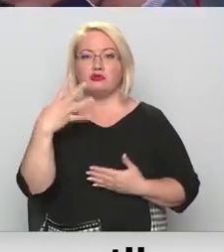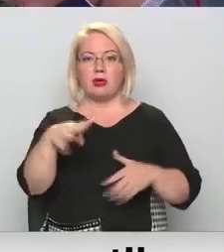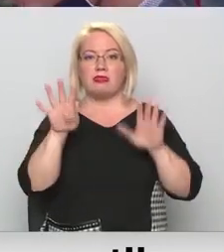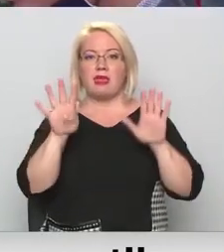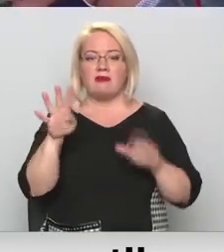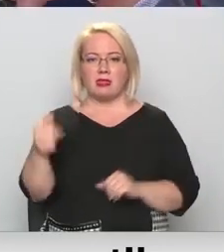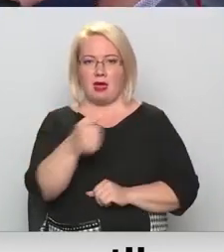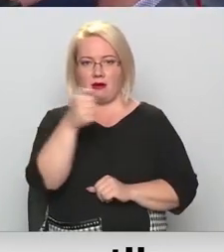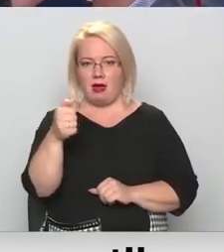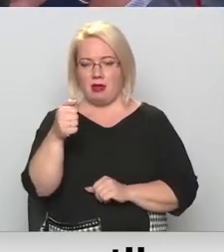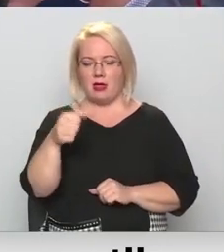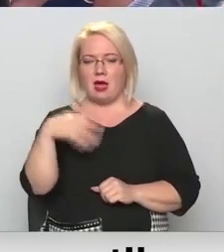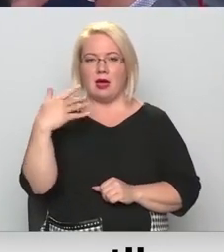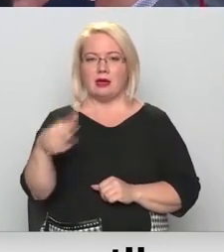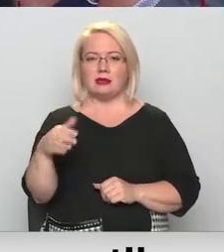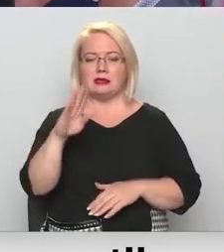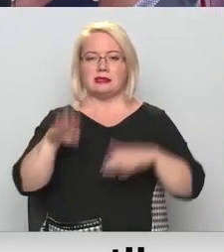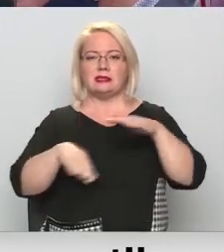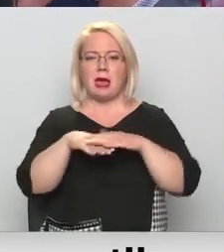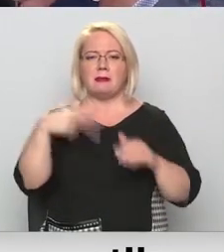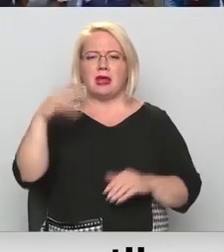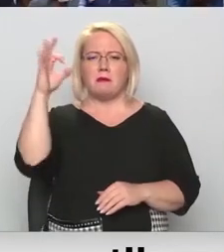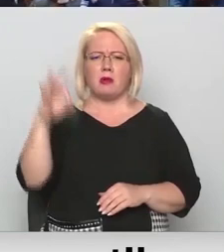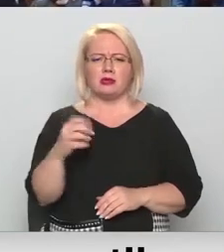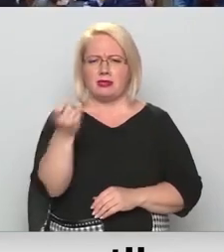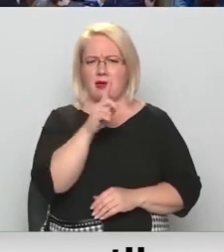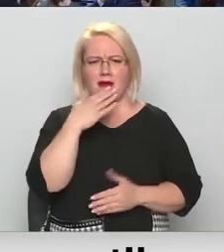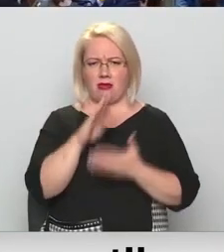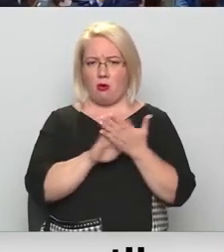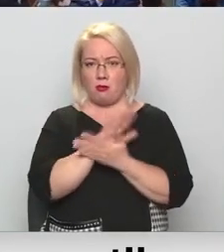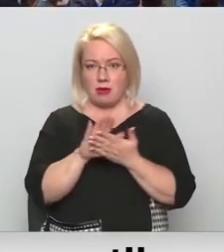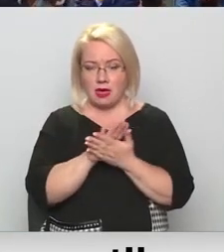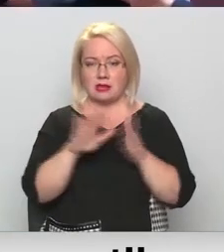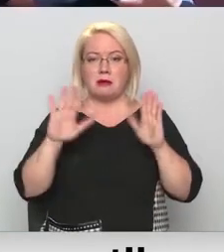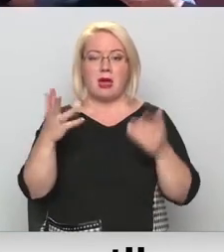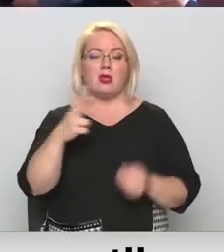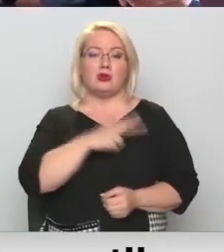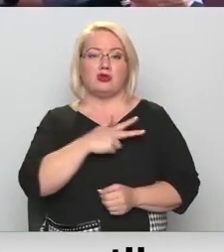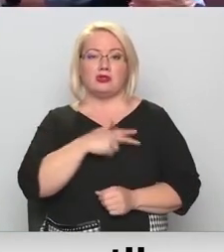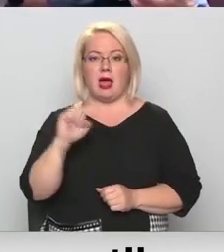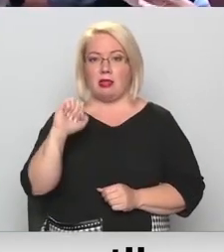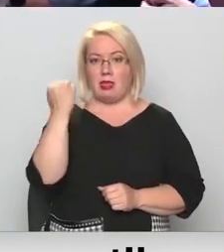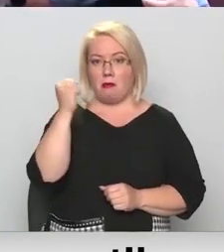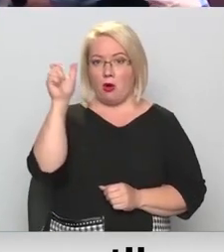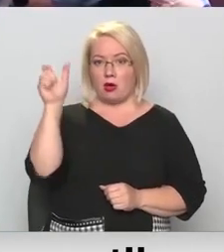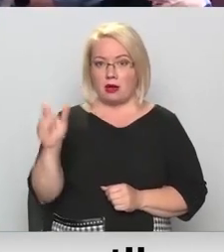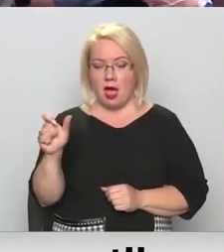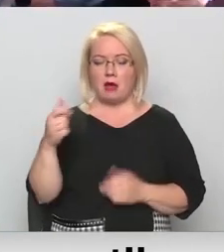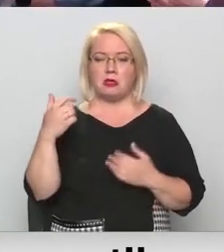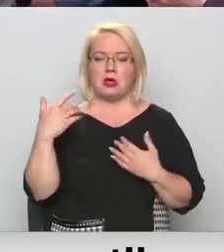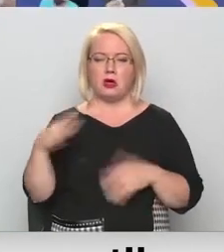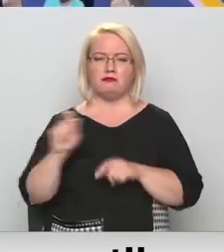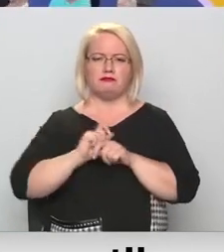gadā. Tātad zem 30% iepriekš viņi nekad nebija nokrtuši. Savukārt, sociāla demokrāta pēdējos mēnešos ir uzaudzējuši savu